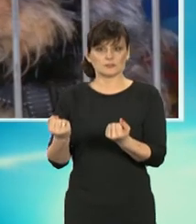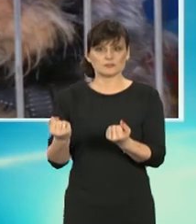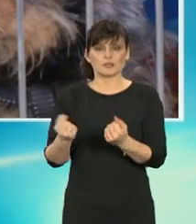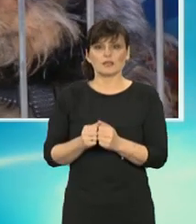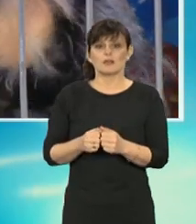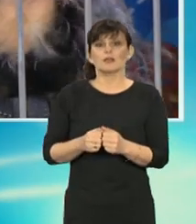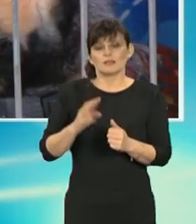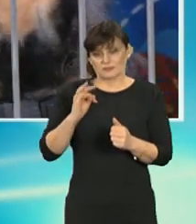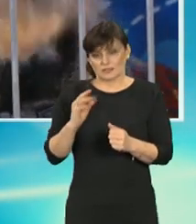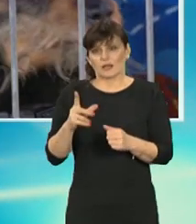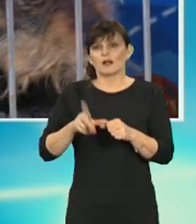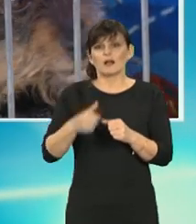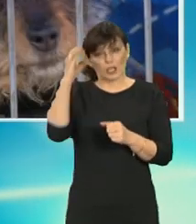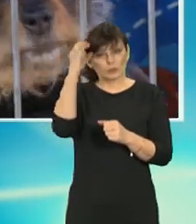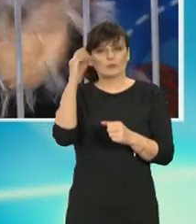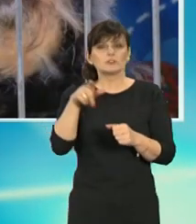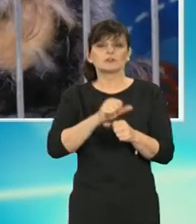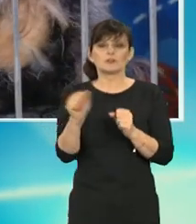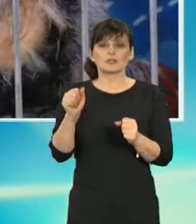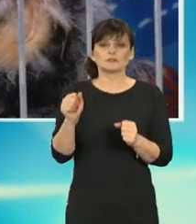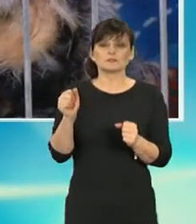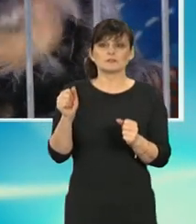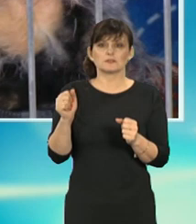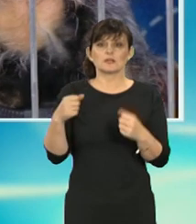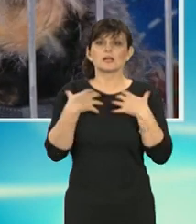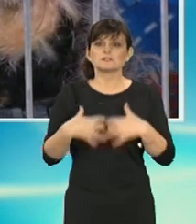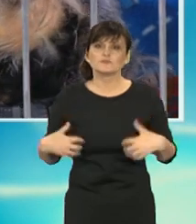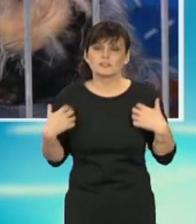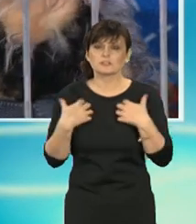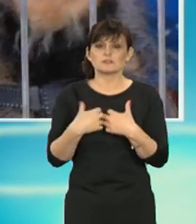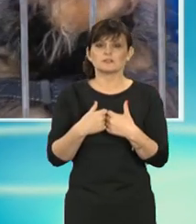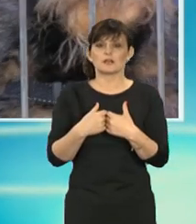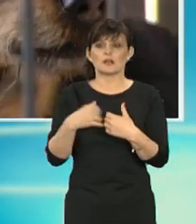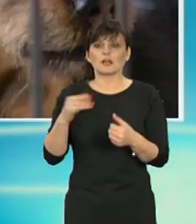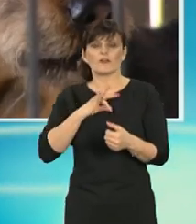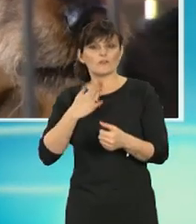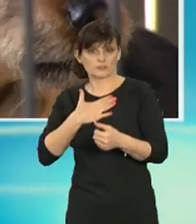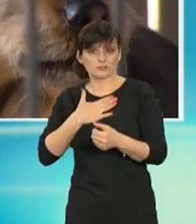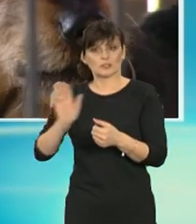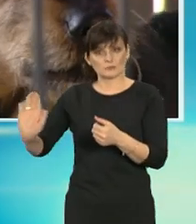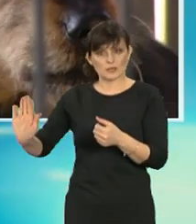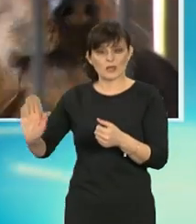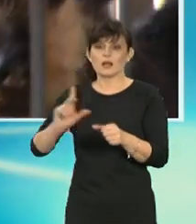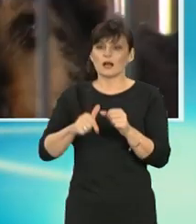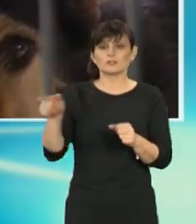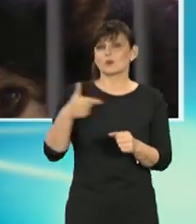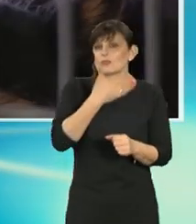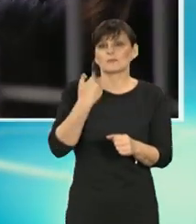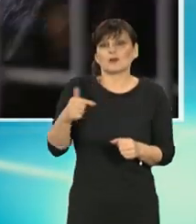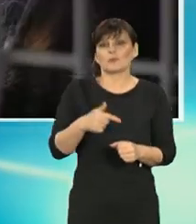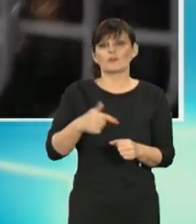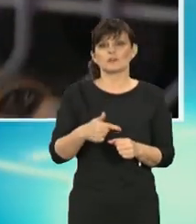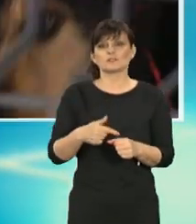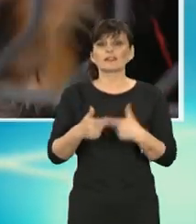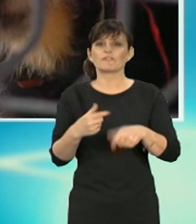Tak, tak, tak. Ale głównie to dotyczy zwierząt to właśnie właścicielskich, ale nie ma obowiązku